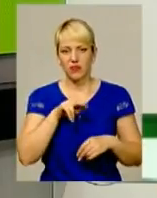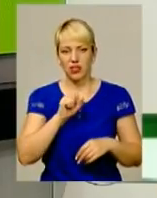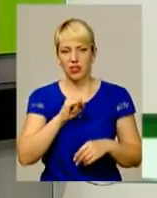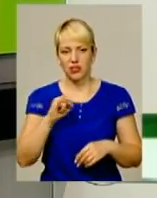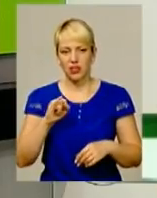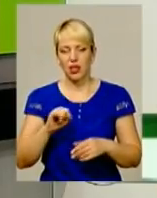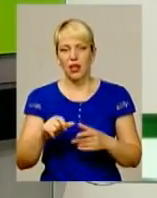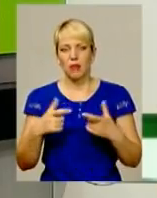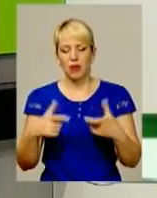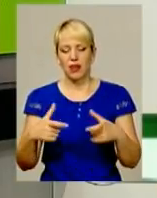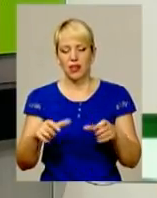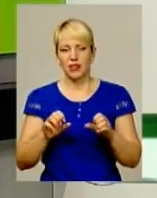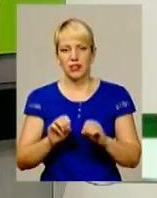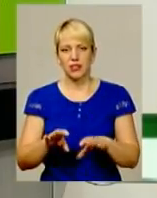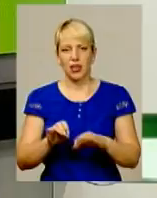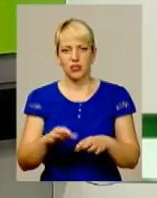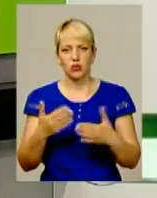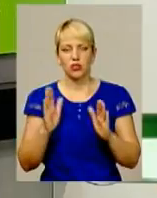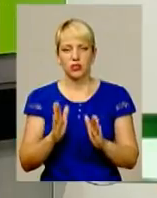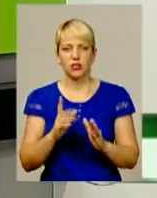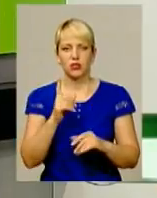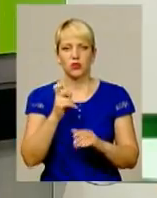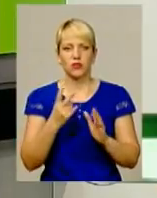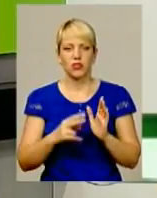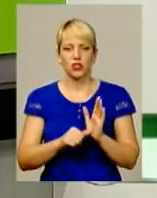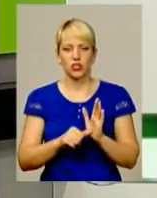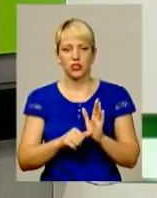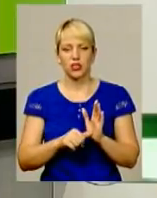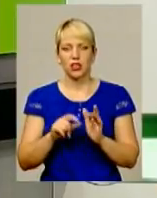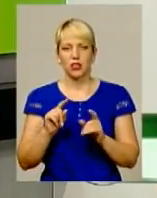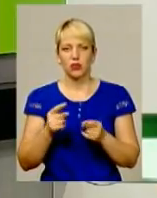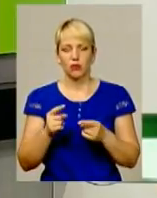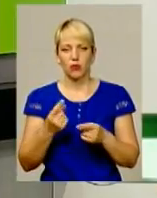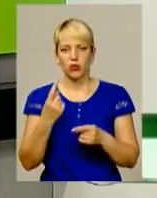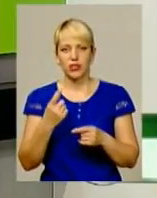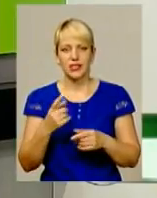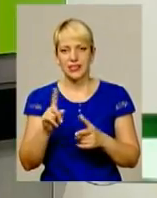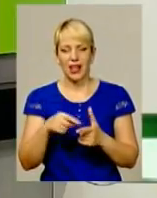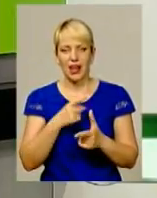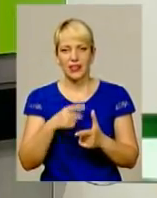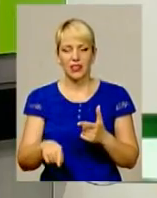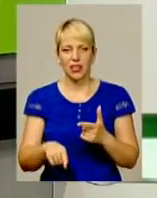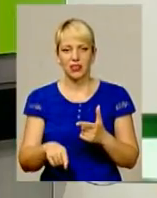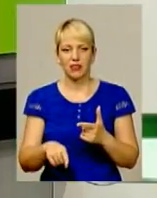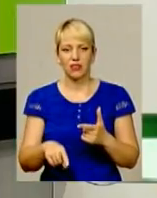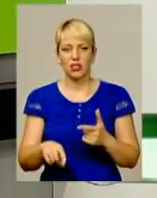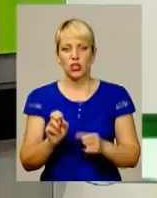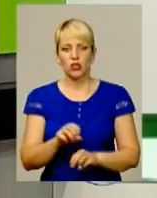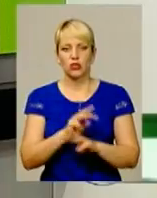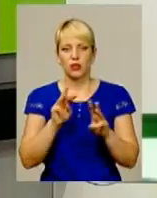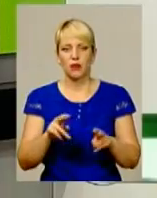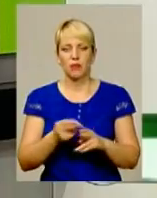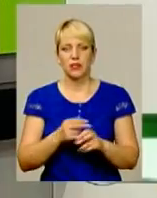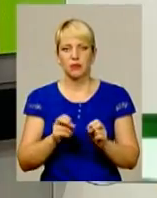перетестацію пройшло лише 26. Тому однією із альтернатив щодо забезпечення